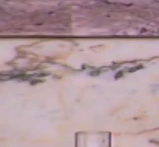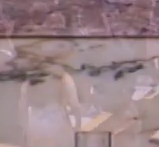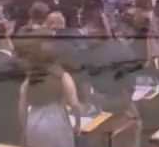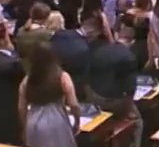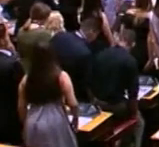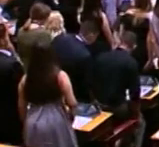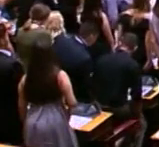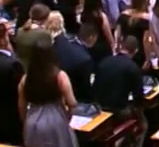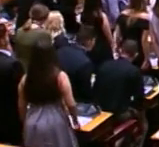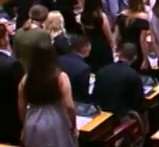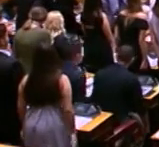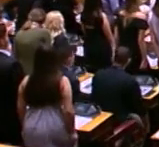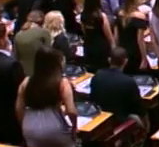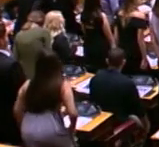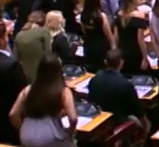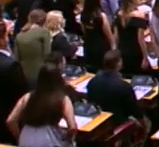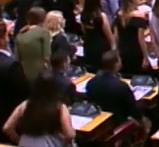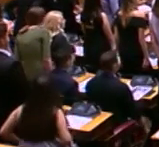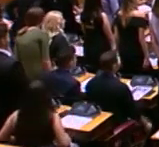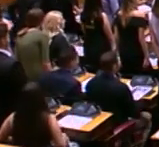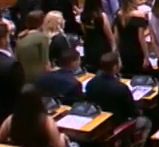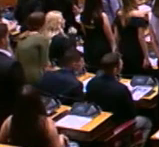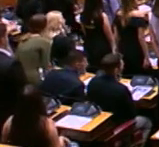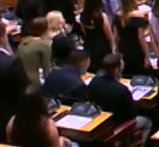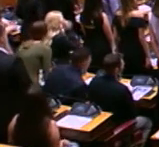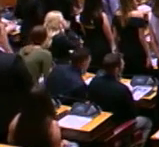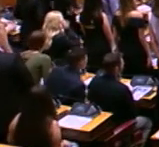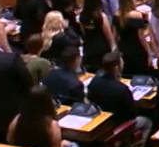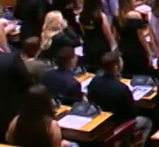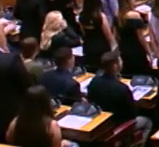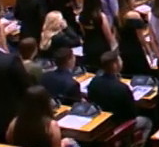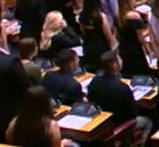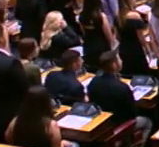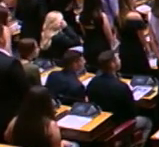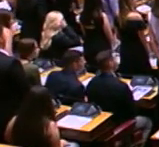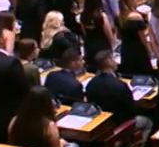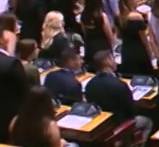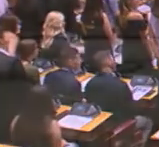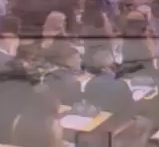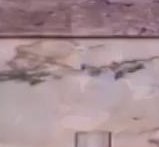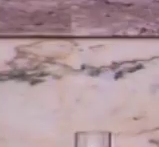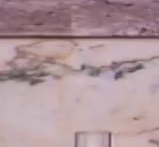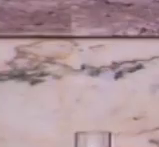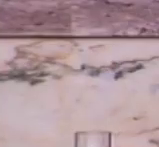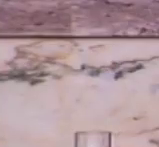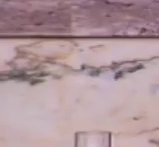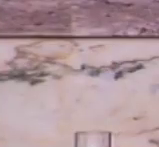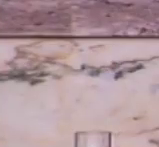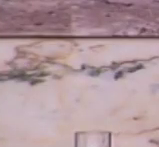Εξουσιοδοτείτε το ΣΟΜΑ το Προεδρείο Ναι Η εξουσιοδότηση παρεσχέθη